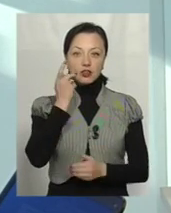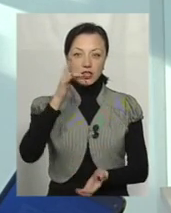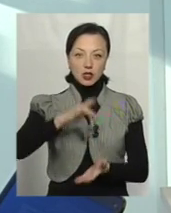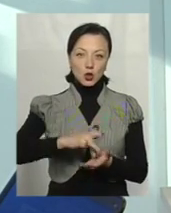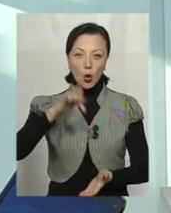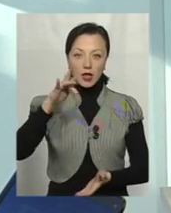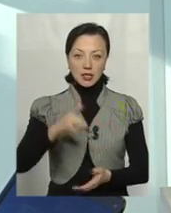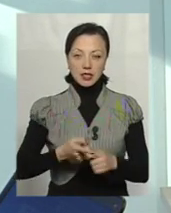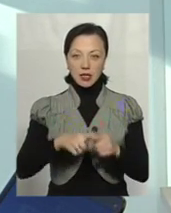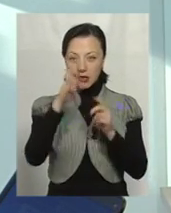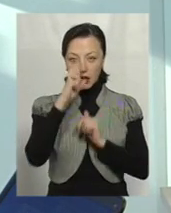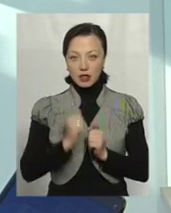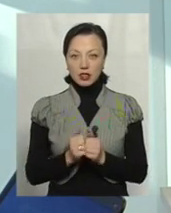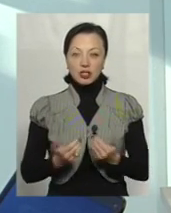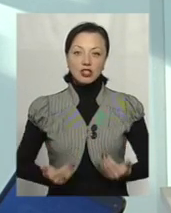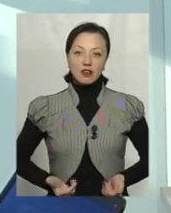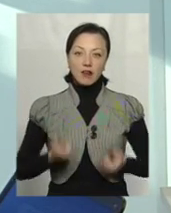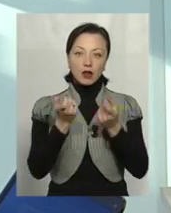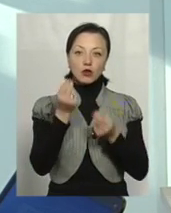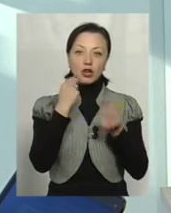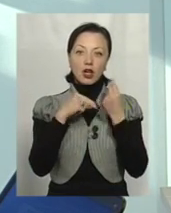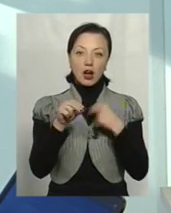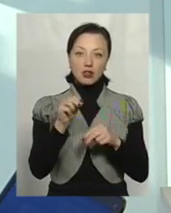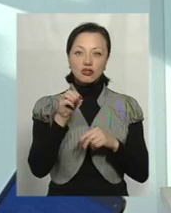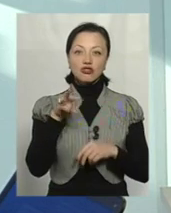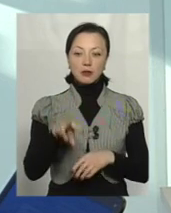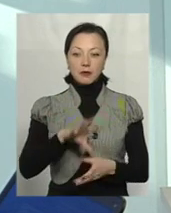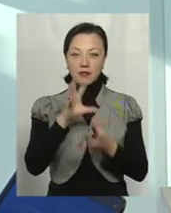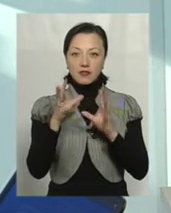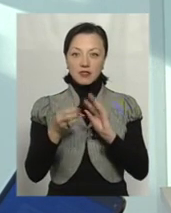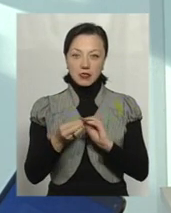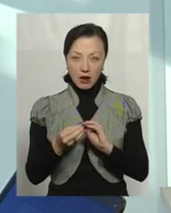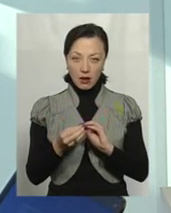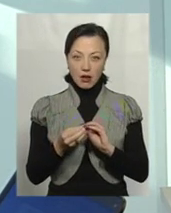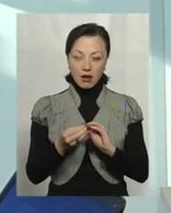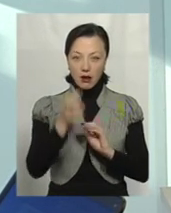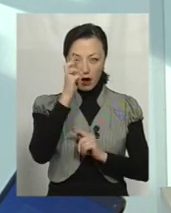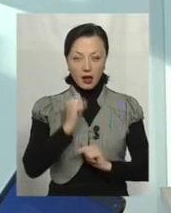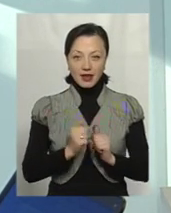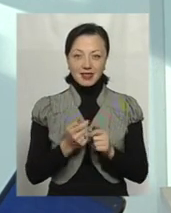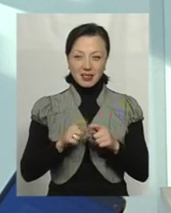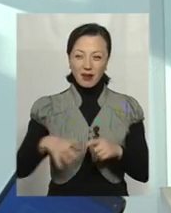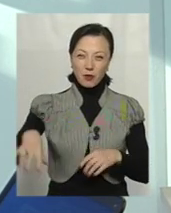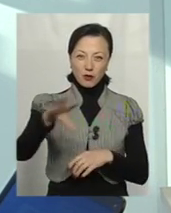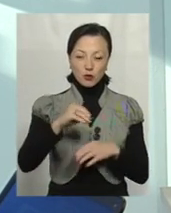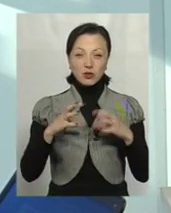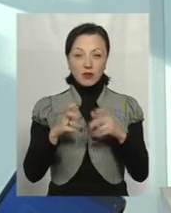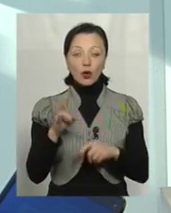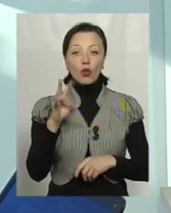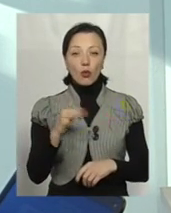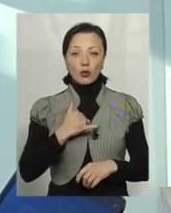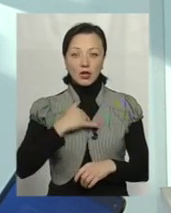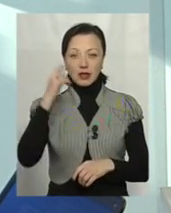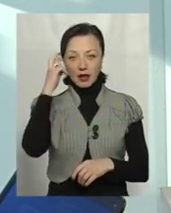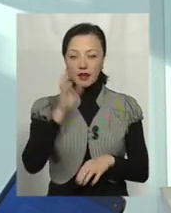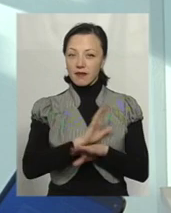цієї країни живе нібито трохи краще, ніж вся країна. Це є загальна риса столиці. Але навіть у нас, повірте, Київ